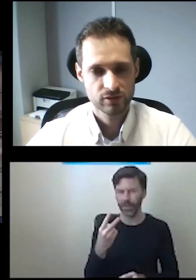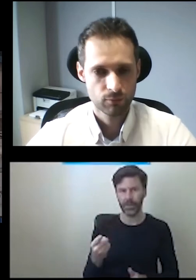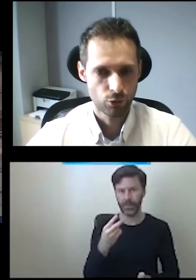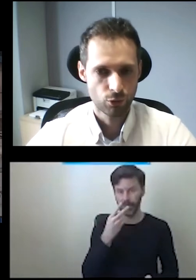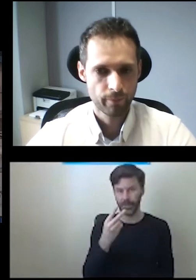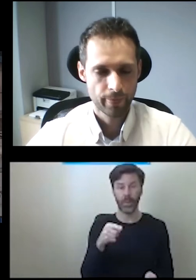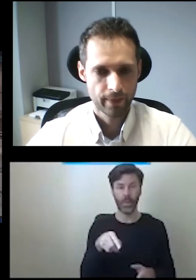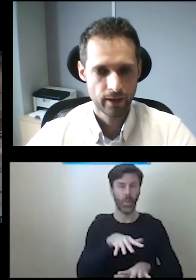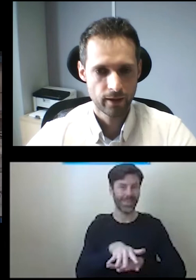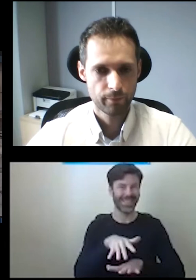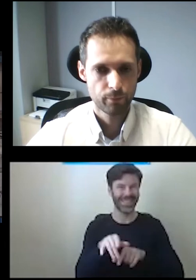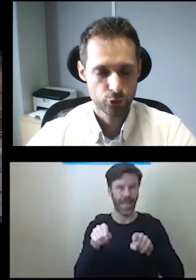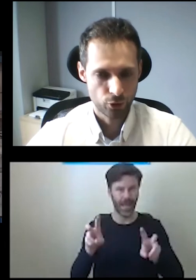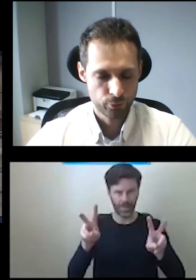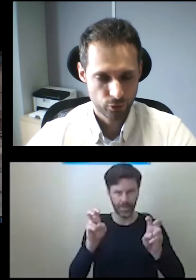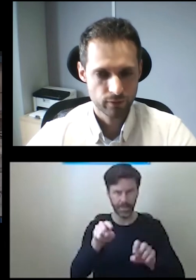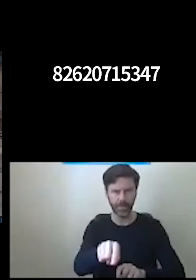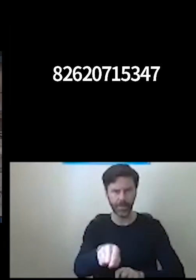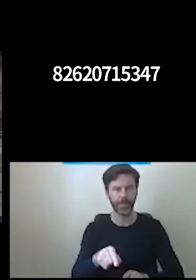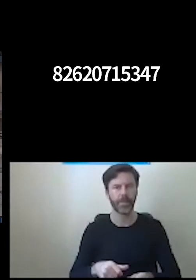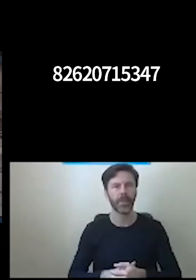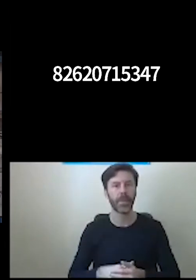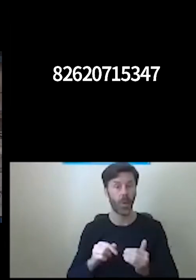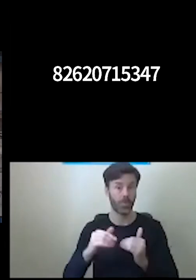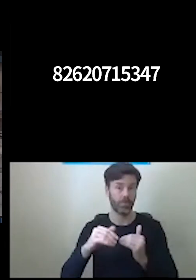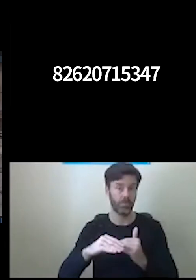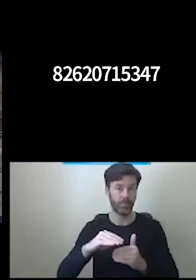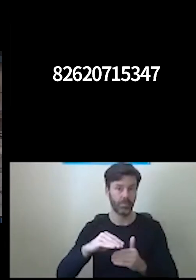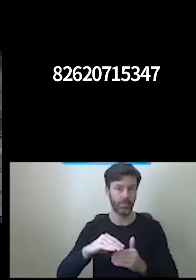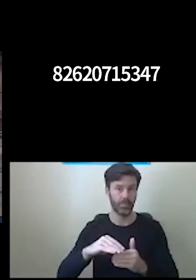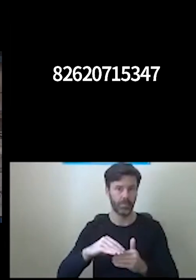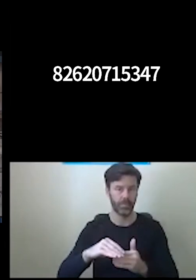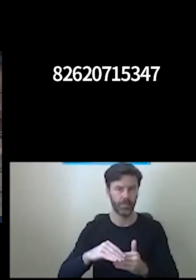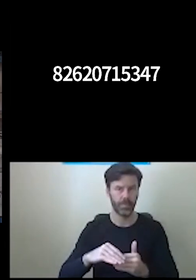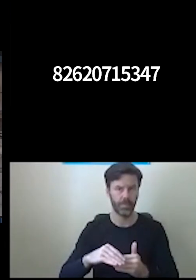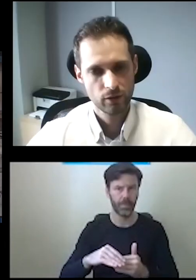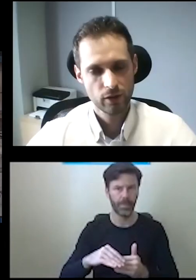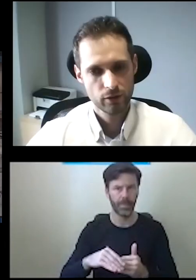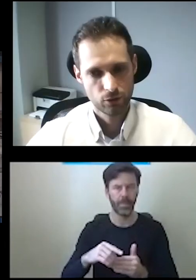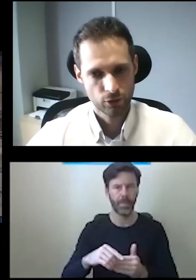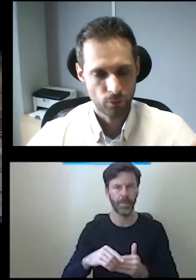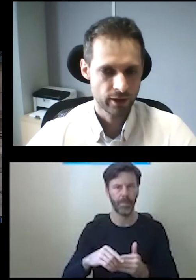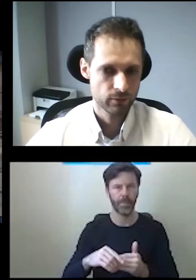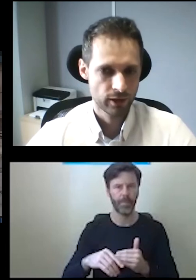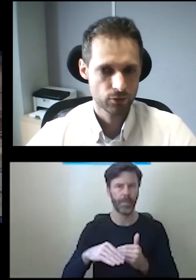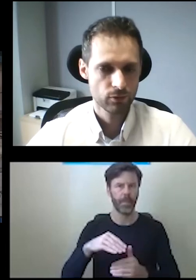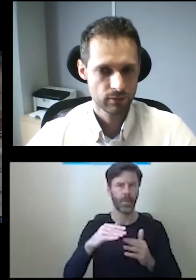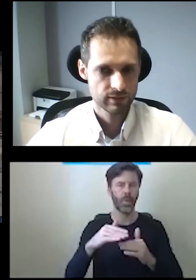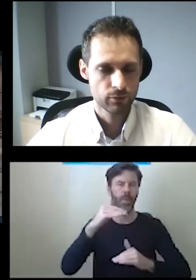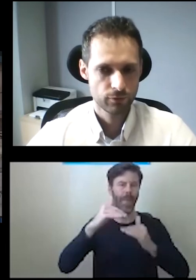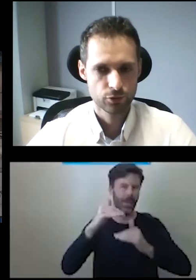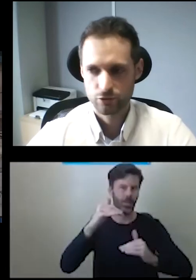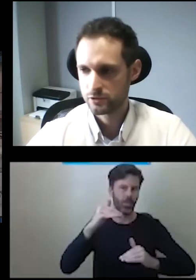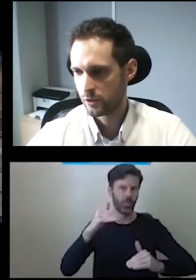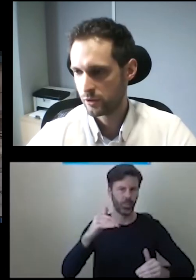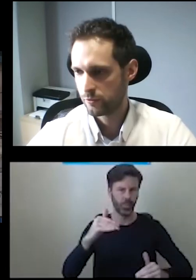użyliśmy systemu o pionowym spadku schodów, czyli te schody jakby nie wysłuchają się z tyłu, tylko one opadają na dół, tym